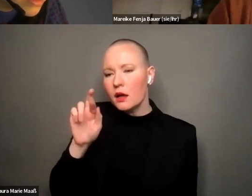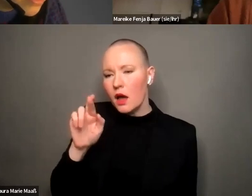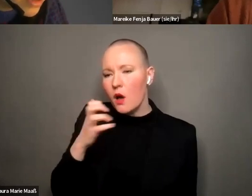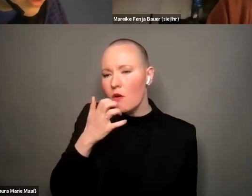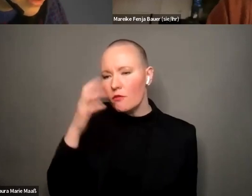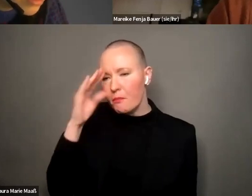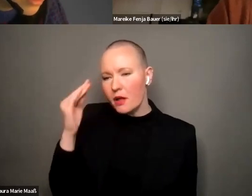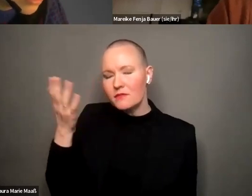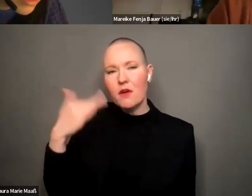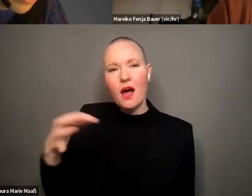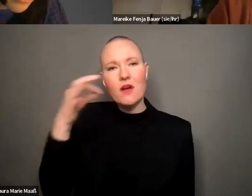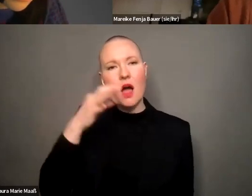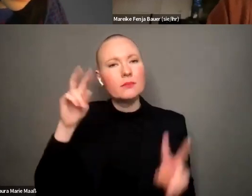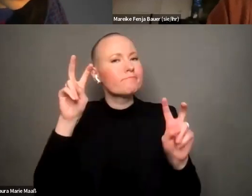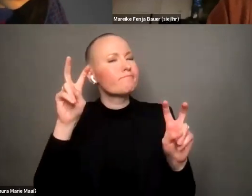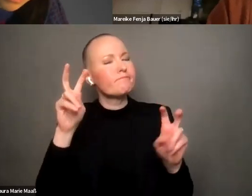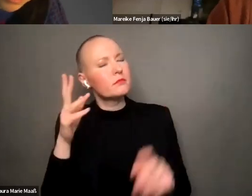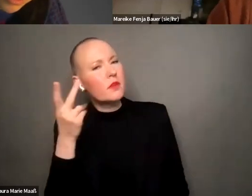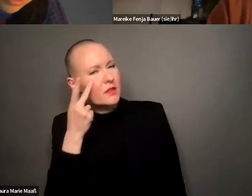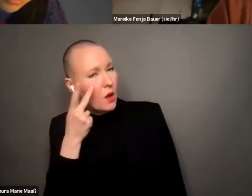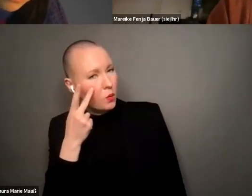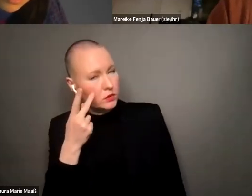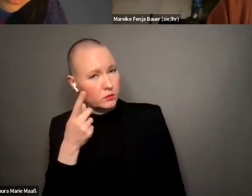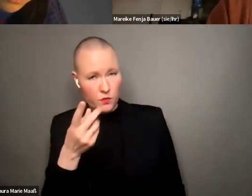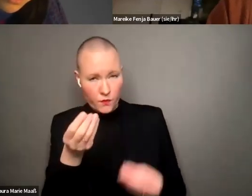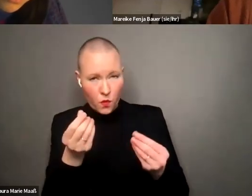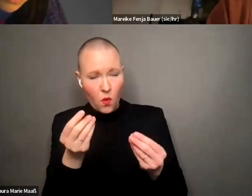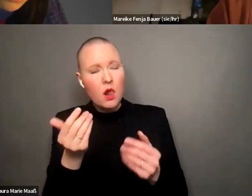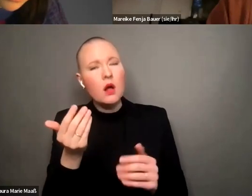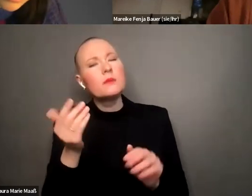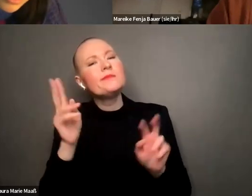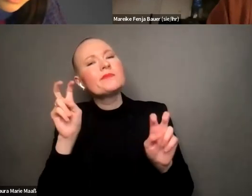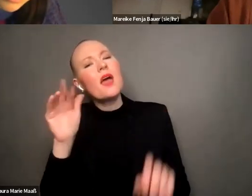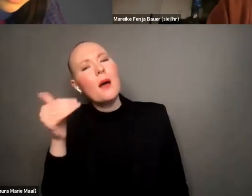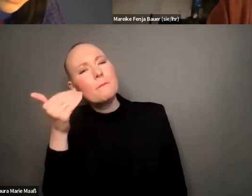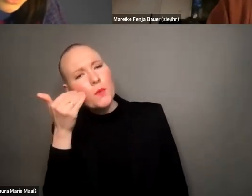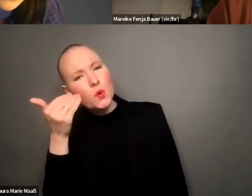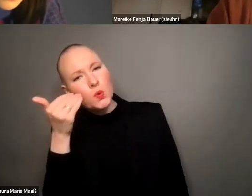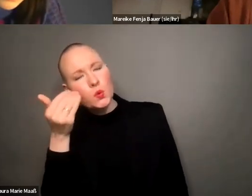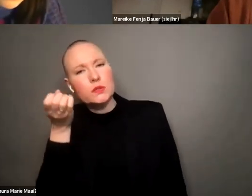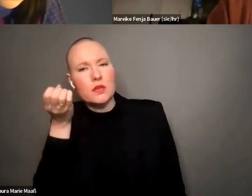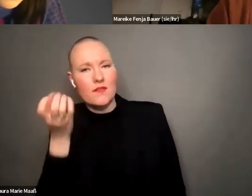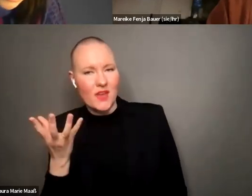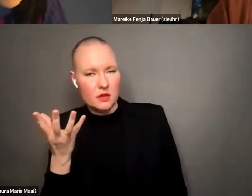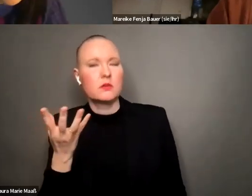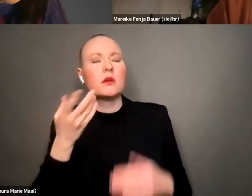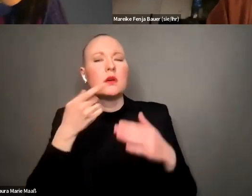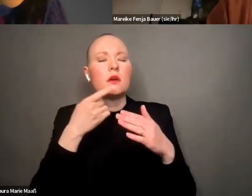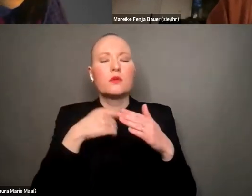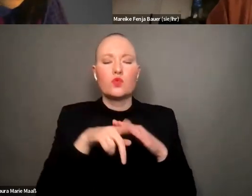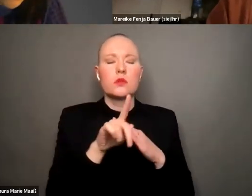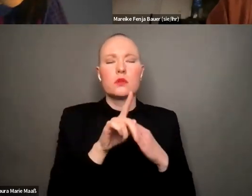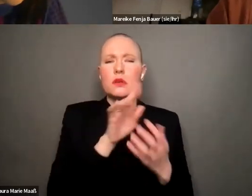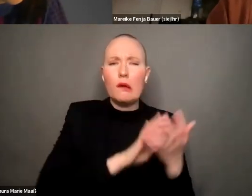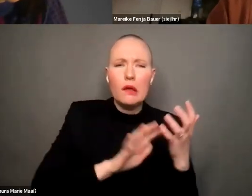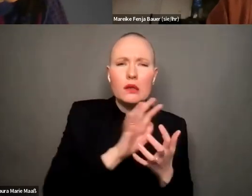inwiefern siehst du den zusammenhang eines ermüdungseffekt von frauen in zeiten sich verschärfender krisen und der